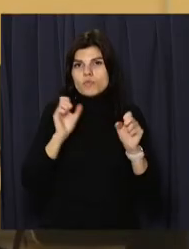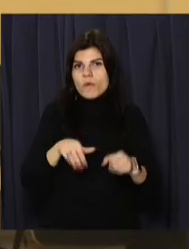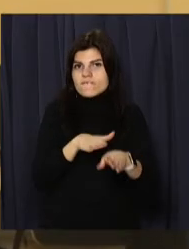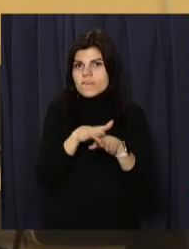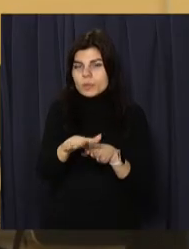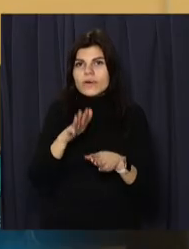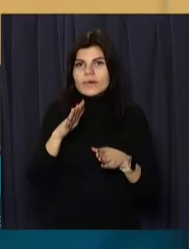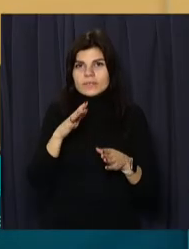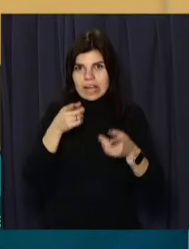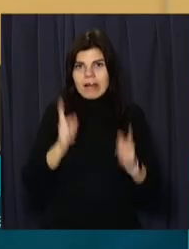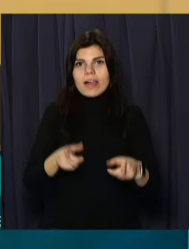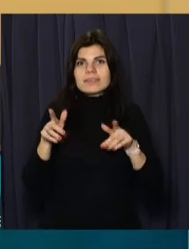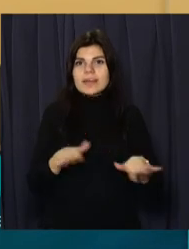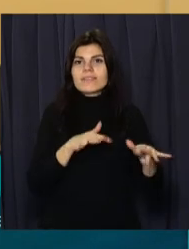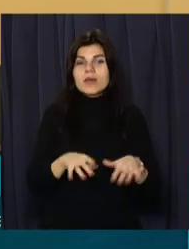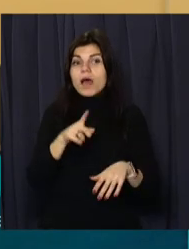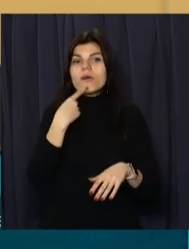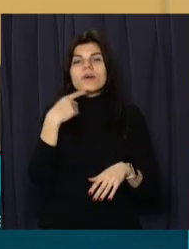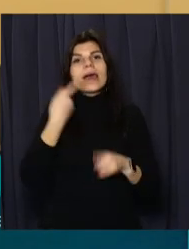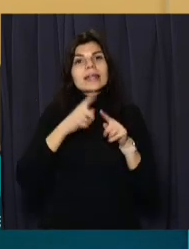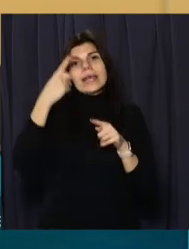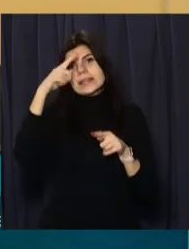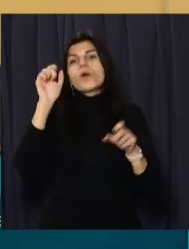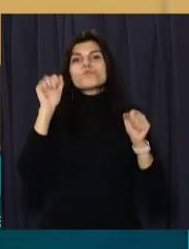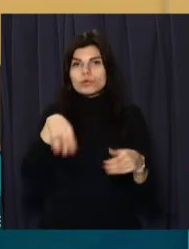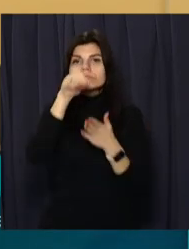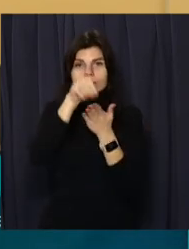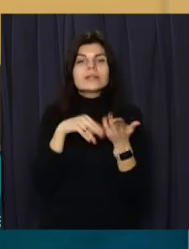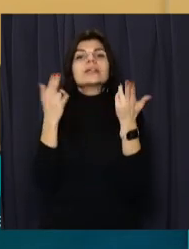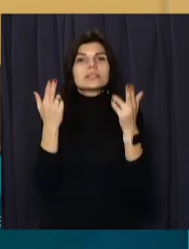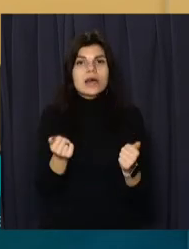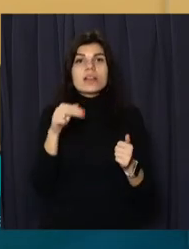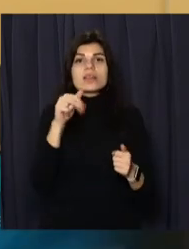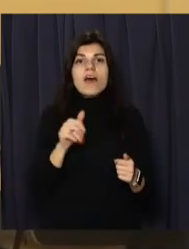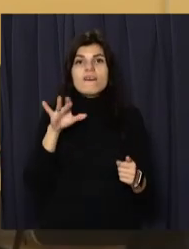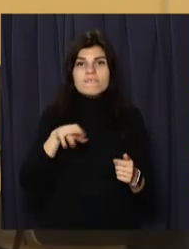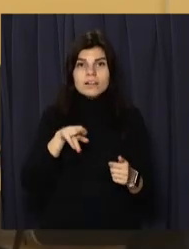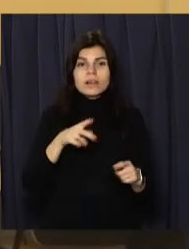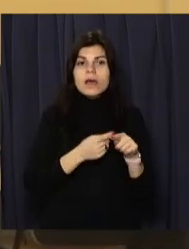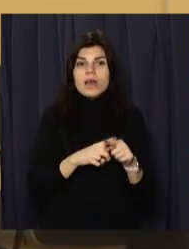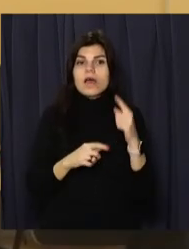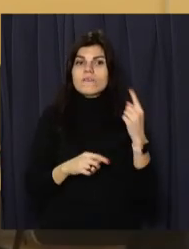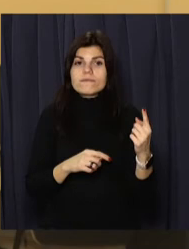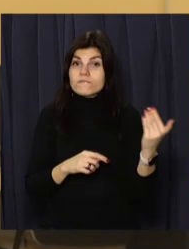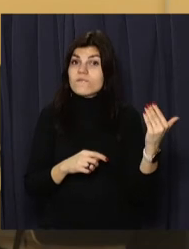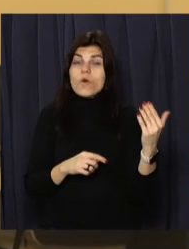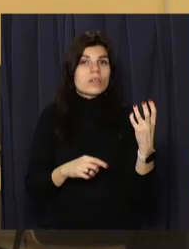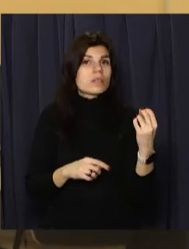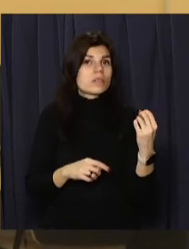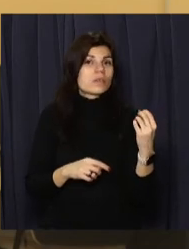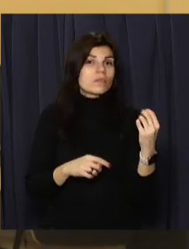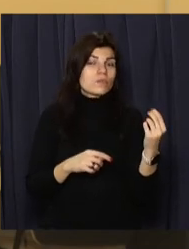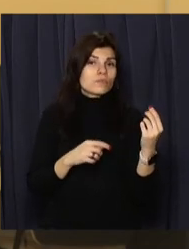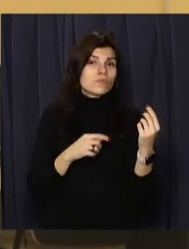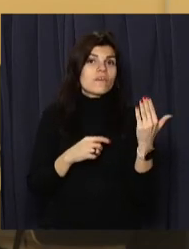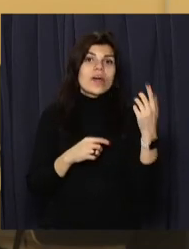Вона буде запатентована саме як корисна ідея. І так, Давид, це не перша його розробка, і як